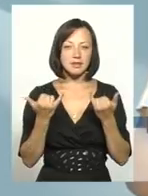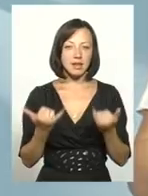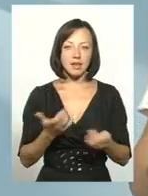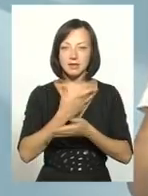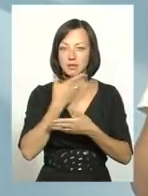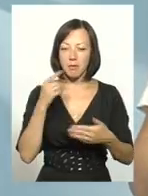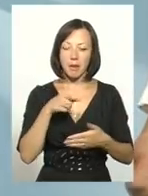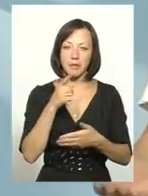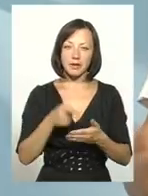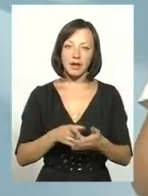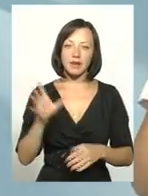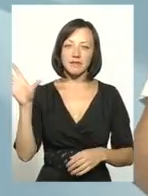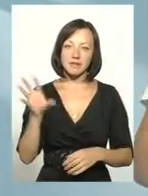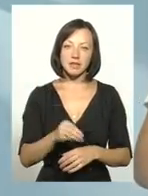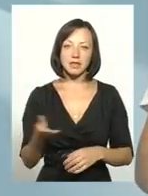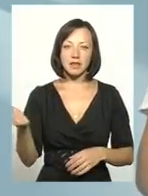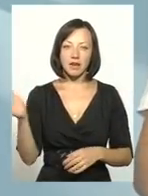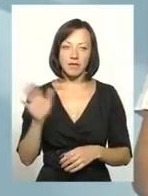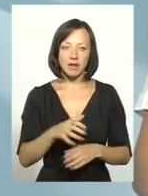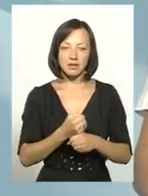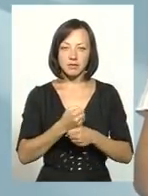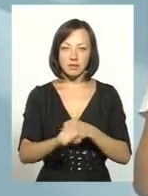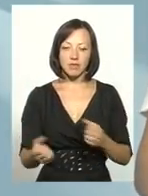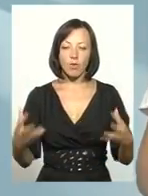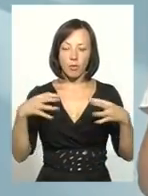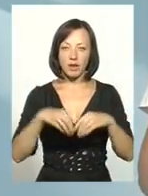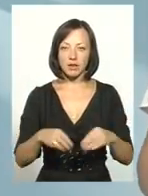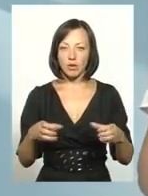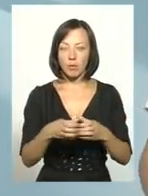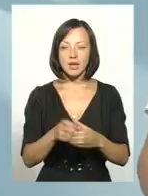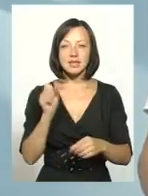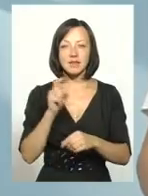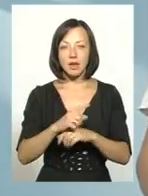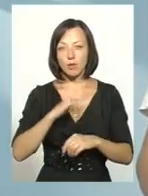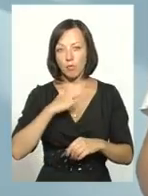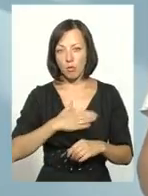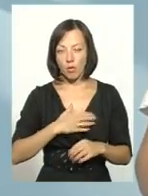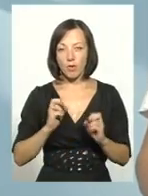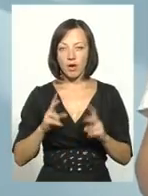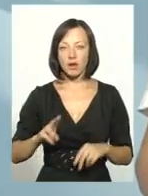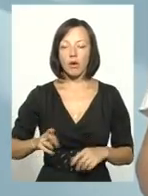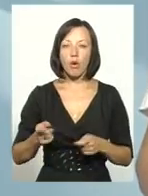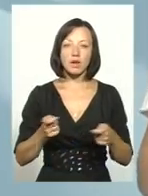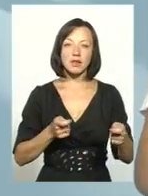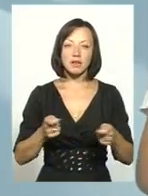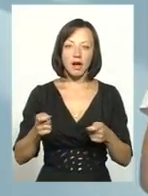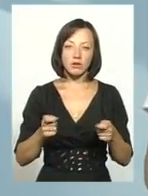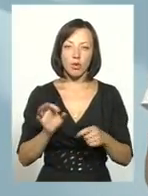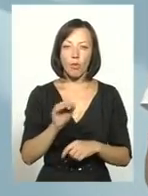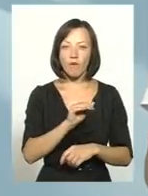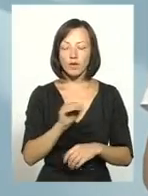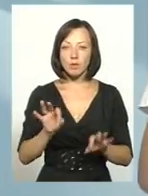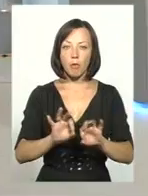питання, що давайте всіх будемо заганяти в об'єднані громади. Задача моя, як директора чи координатора офісу, це